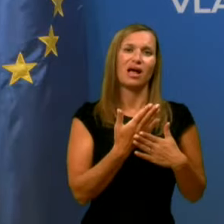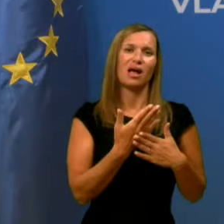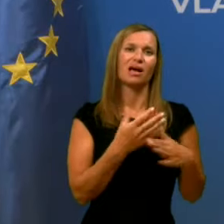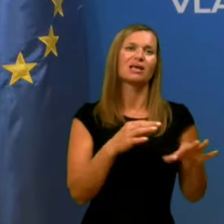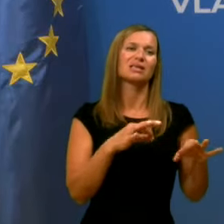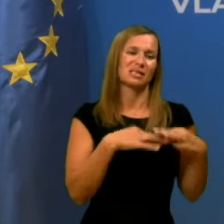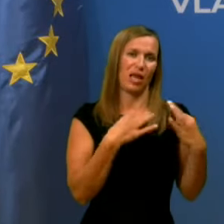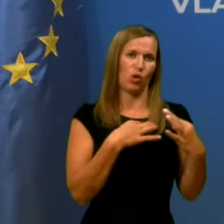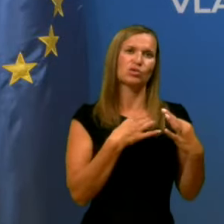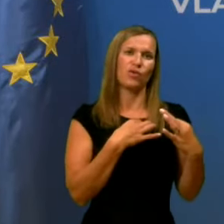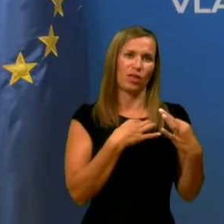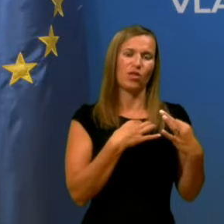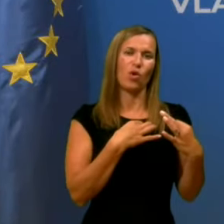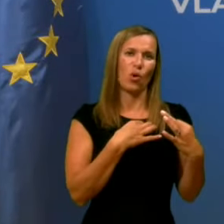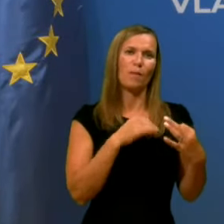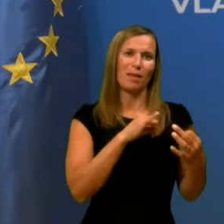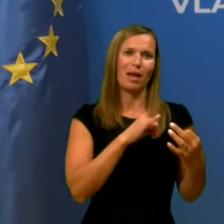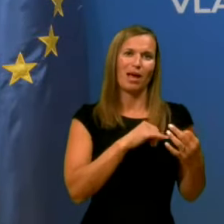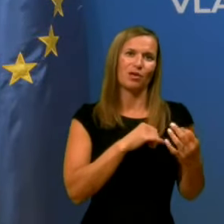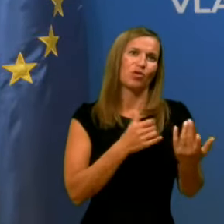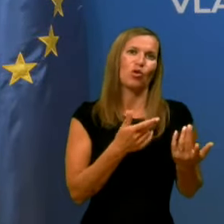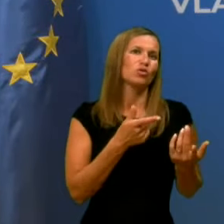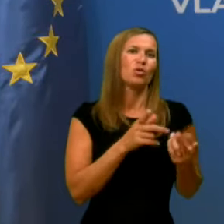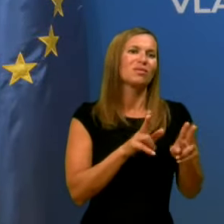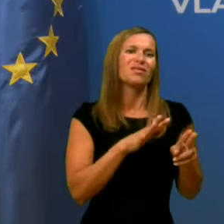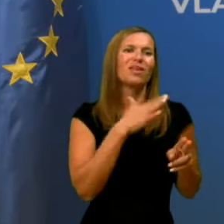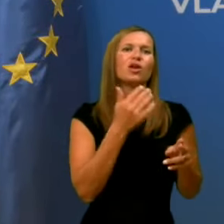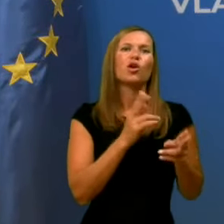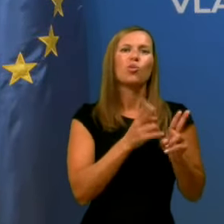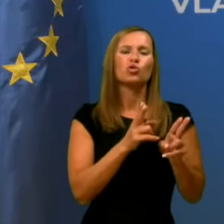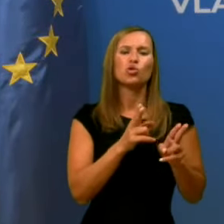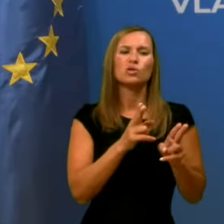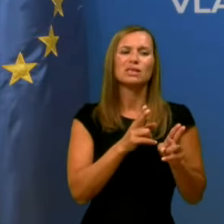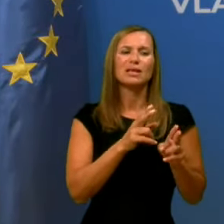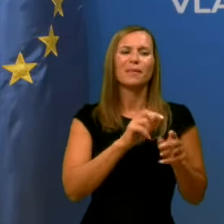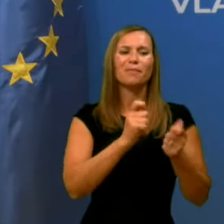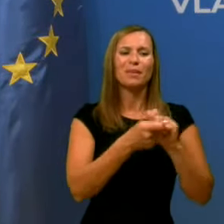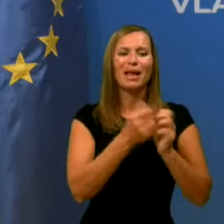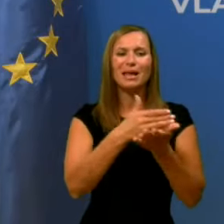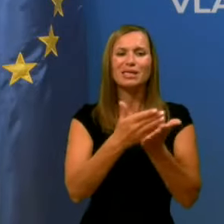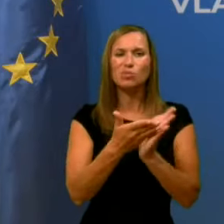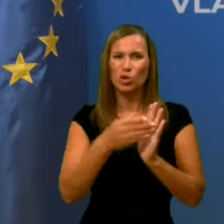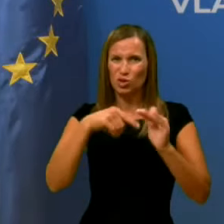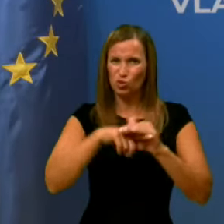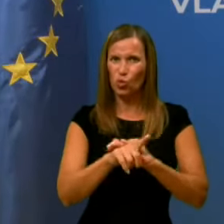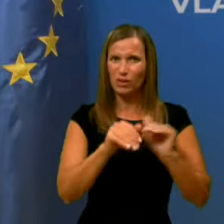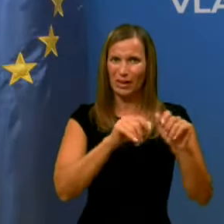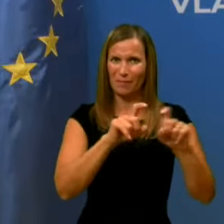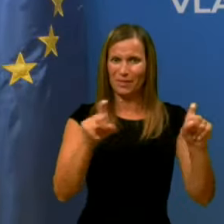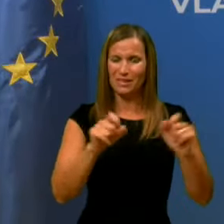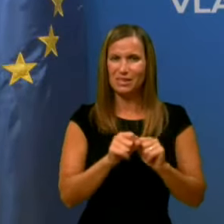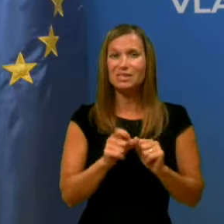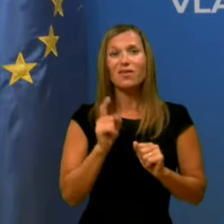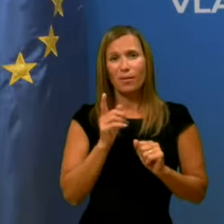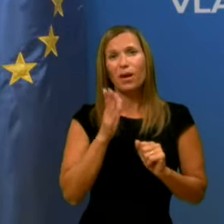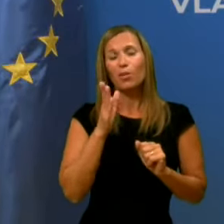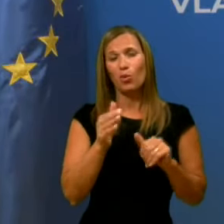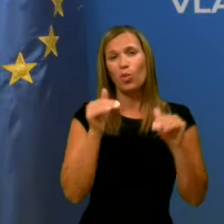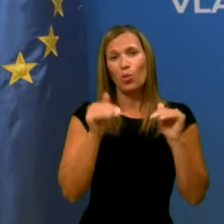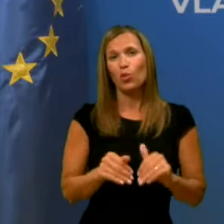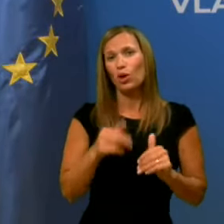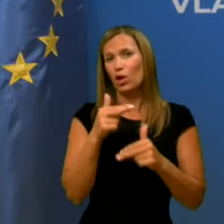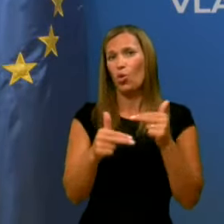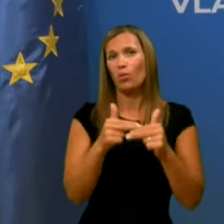Tako da mi velikih možnosti prerazporeditev znotraj ministrstva nimamo. Bomo pa morali obvezno